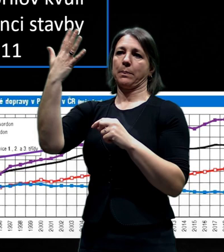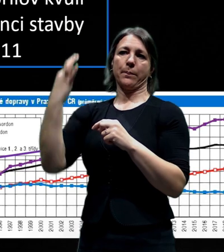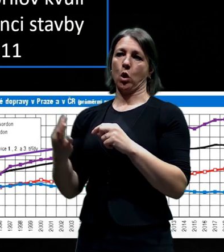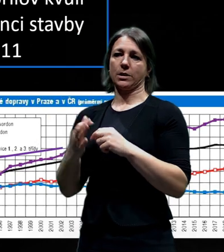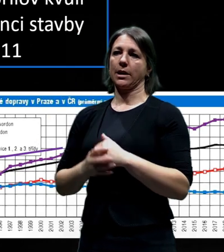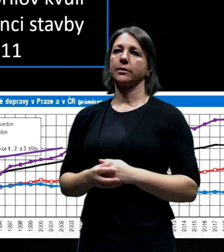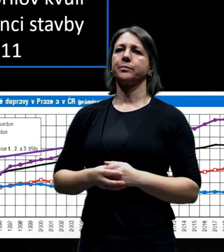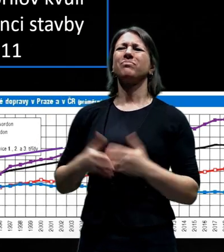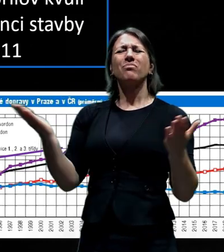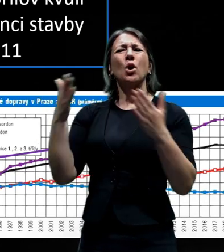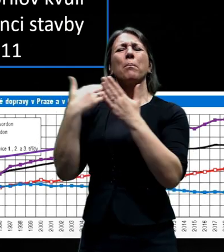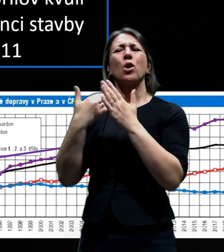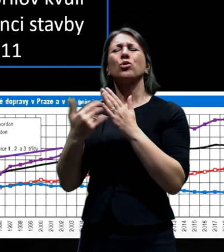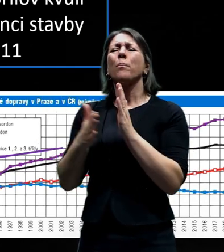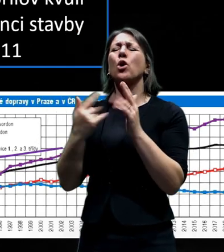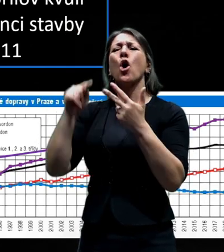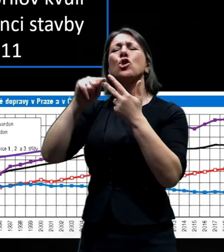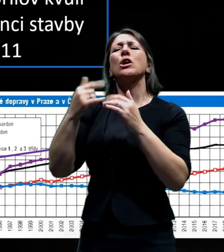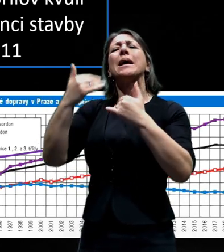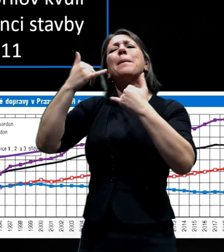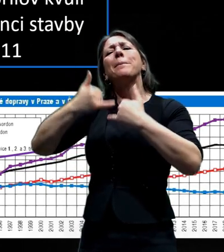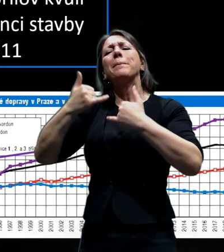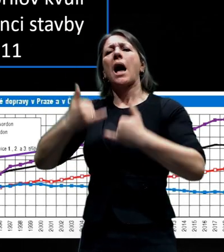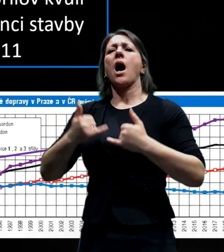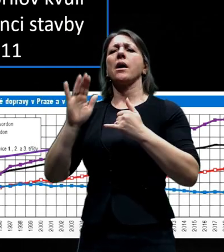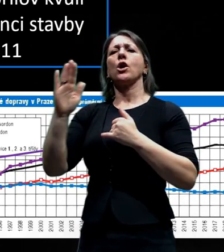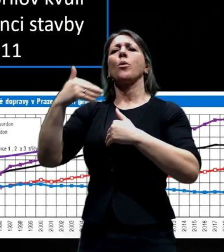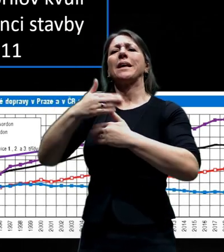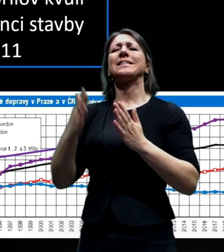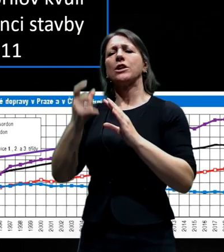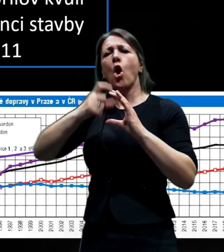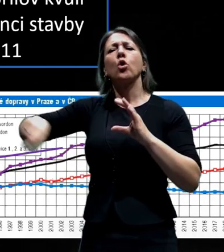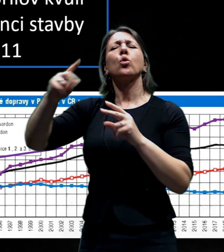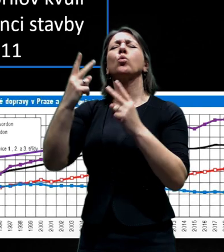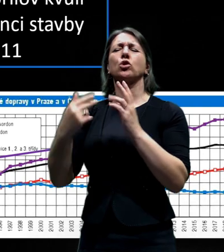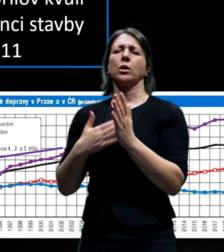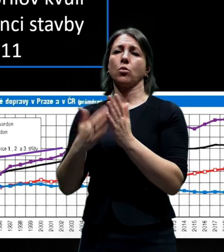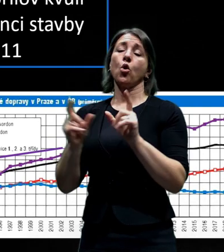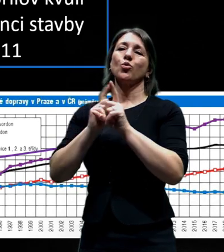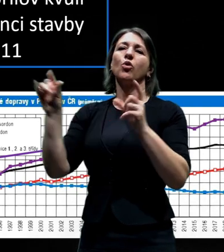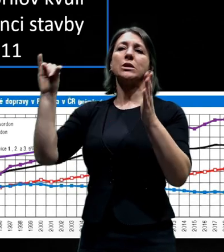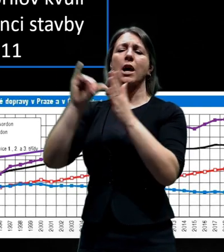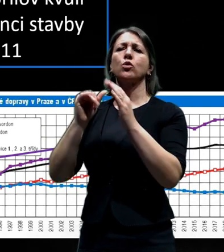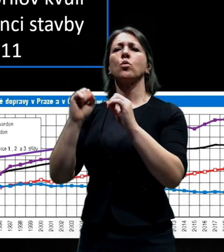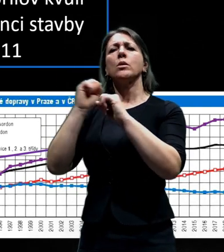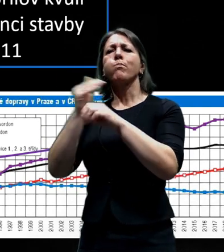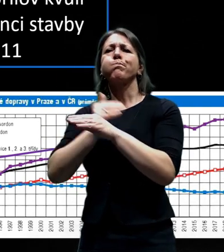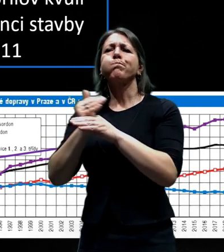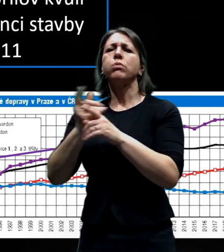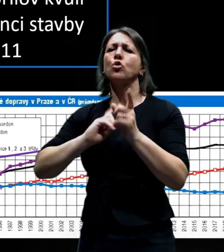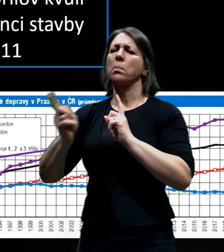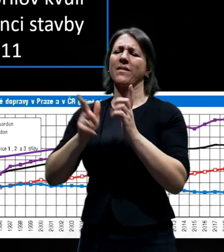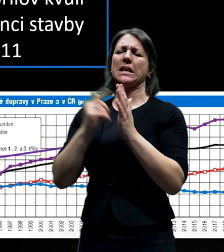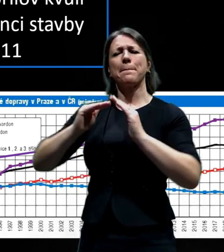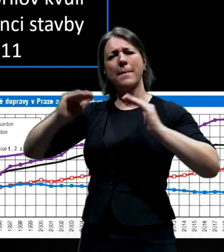Proč je ten okruh hrozně důležitý pro město? nejenom kvůli tomu, aby se odlehčila doprava v centru, ale taky zejména kvůli tomu,